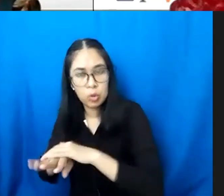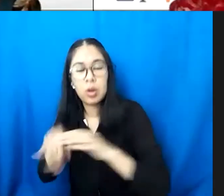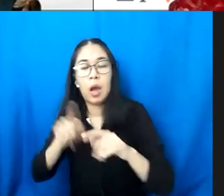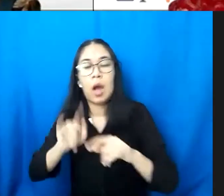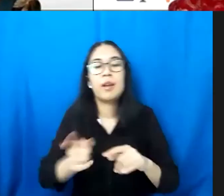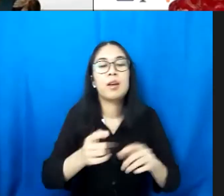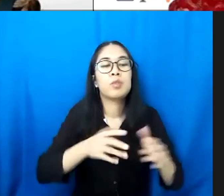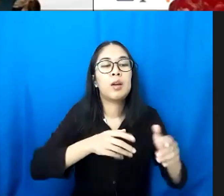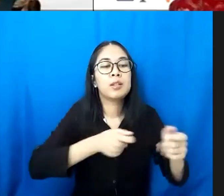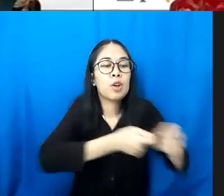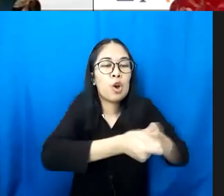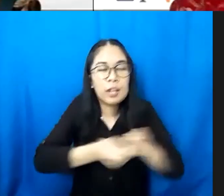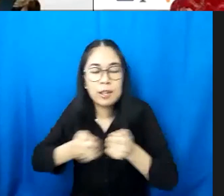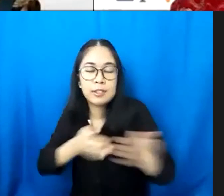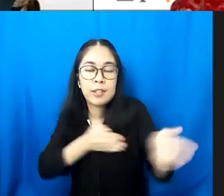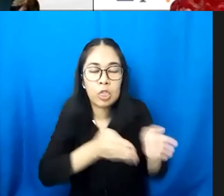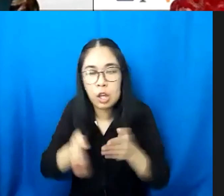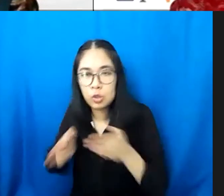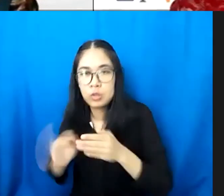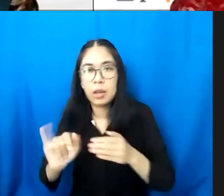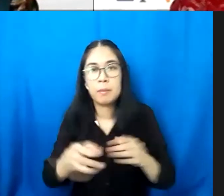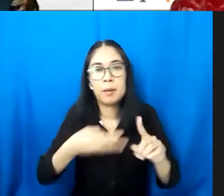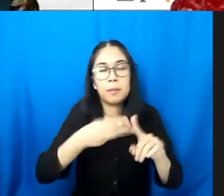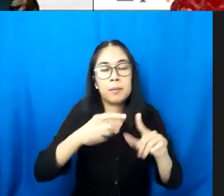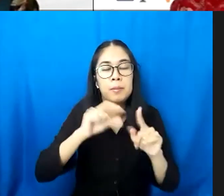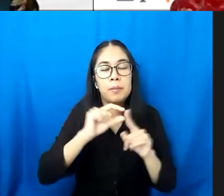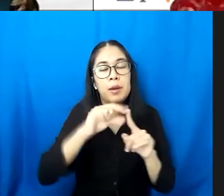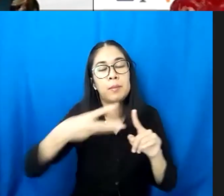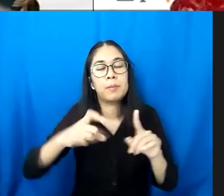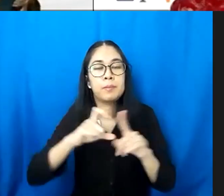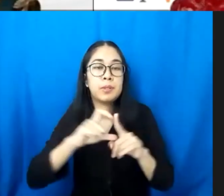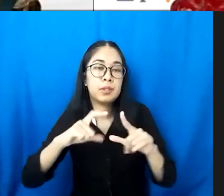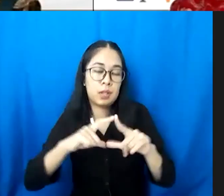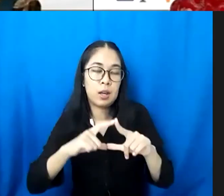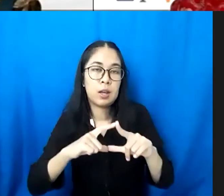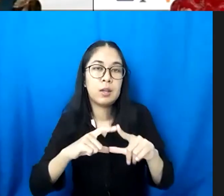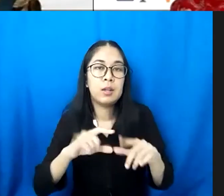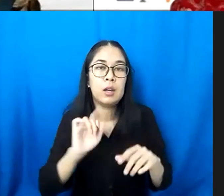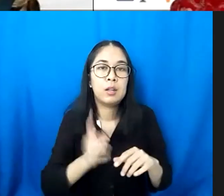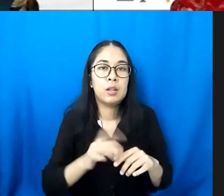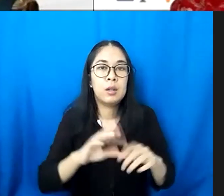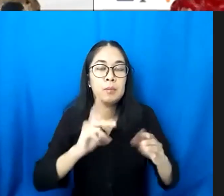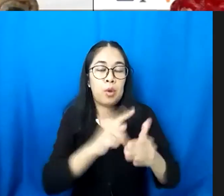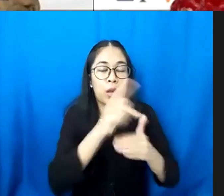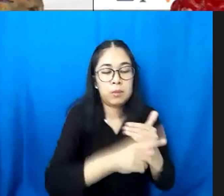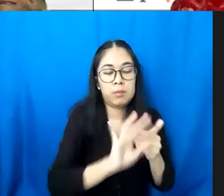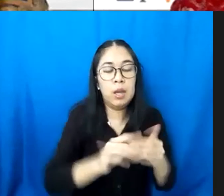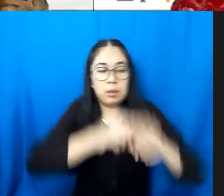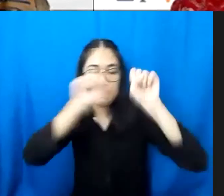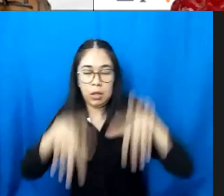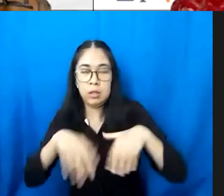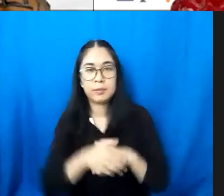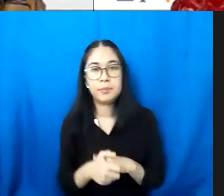Sekda Sekda waktu perencanaan penganggaran dan Bapeda pada waktu programming dan implementasi tetapi